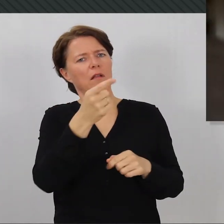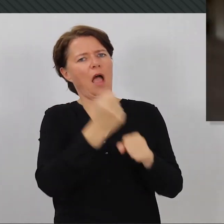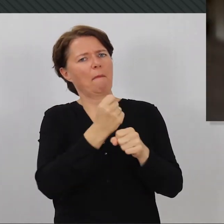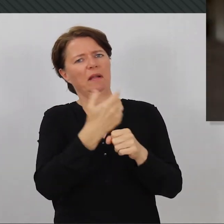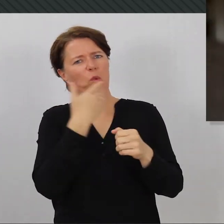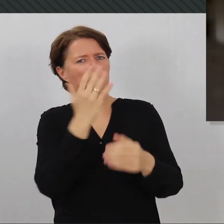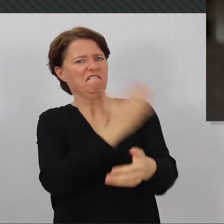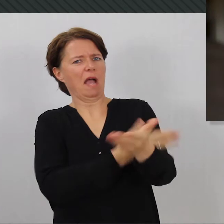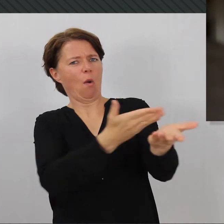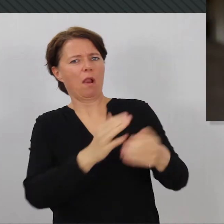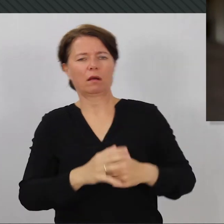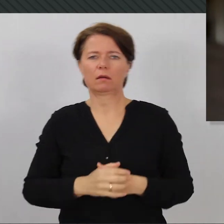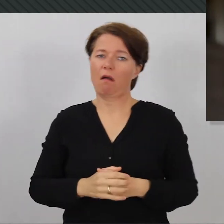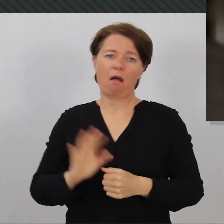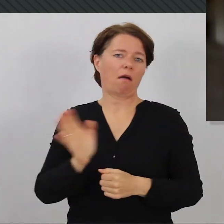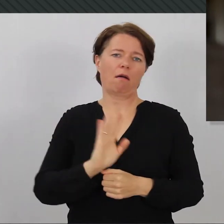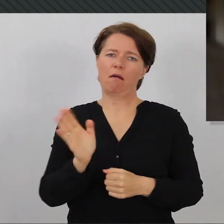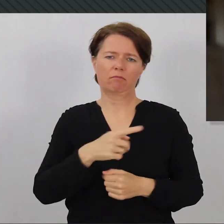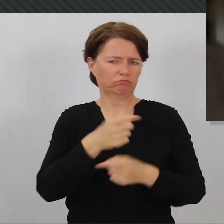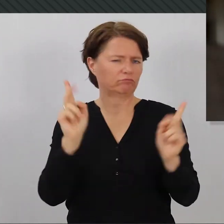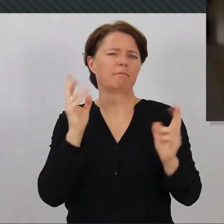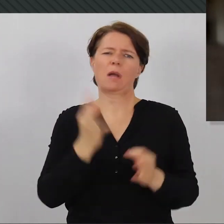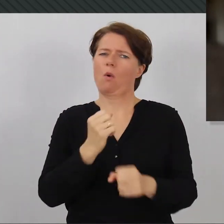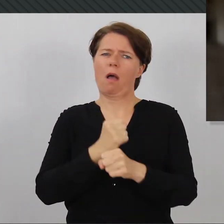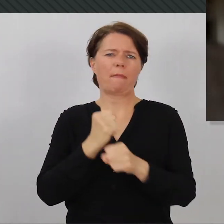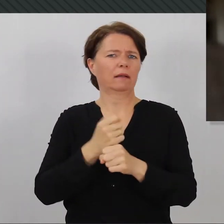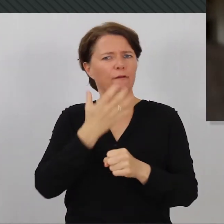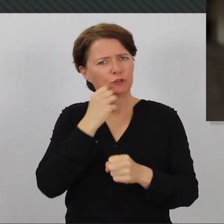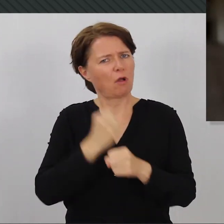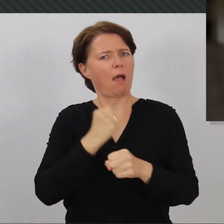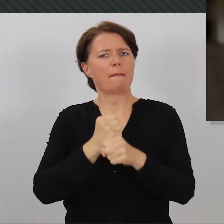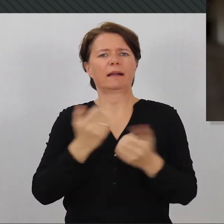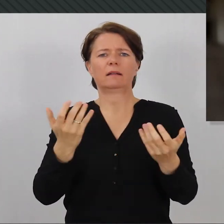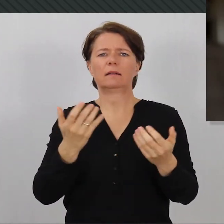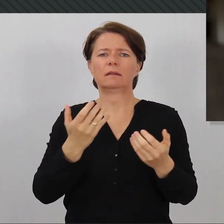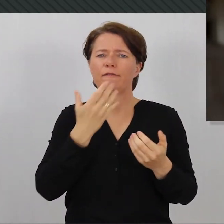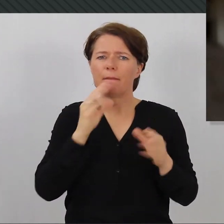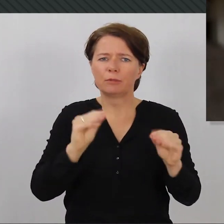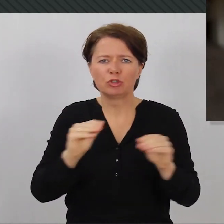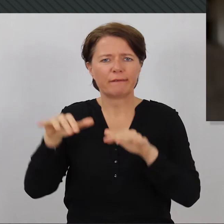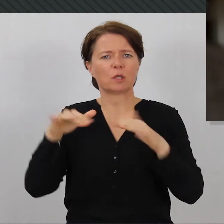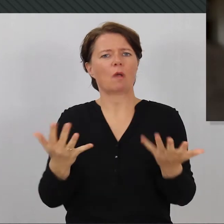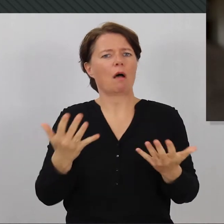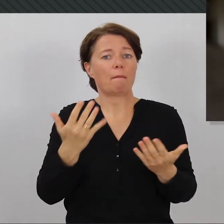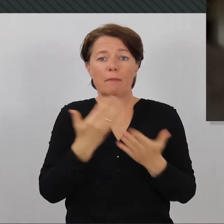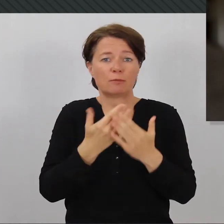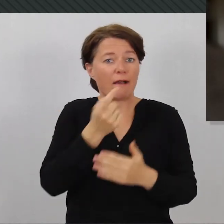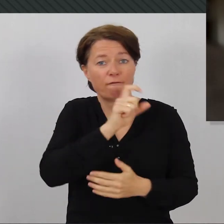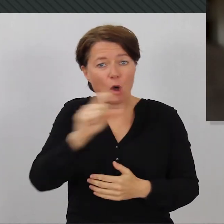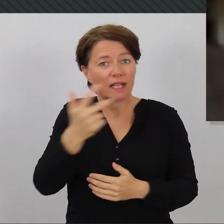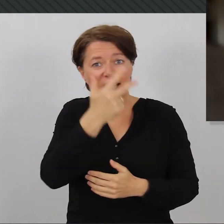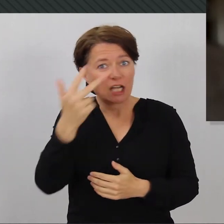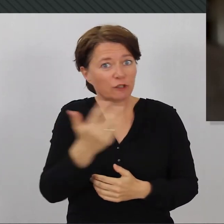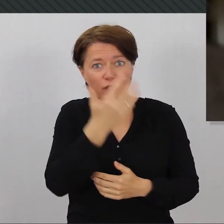Die Leute brauchen Arbeit, die Leute wollen Arbeit, die wollen irgendwas zu tun haben, wenn sie nur drei oder fünf Stunden in der Woche arbeiten.